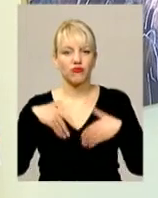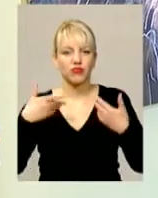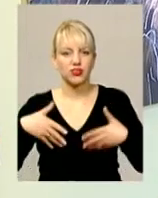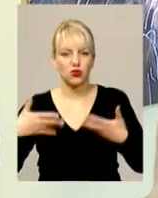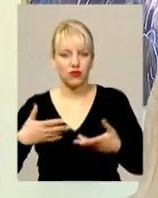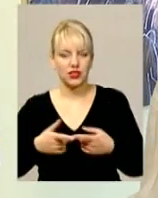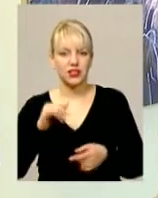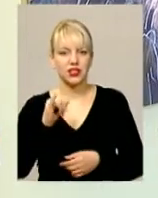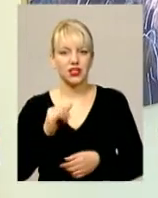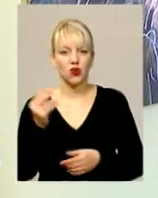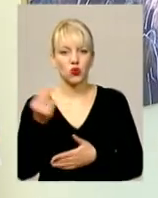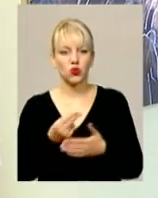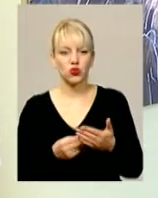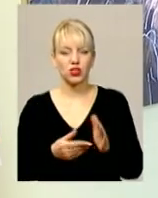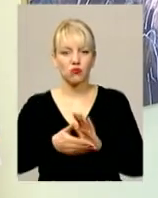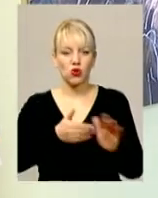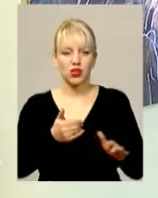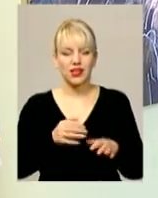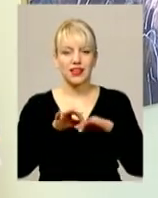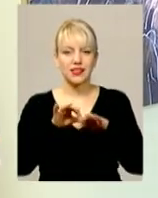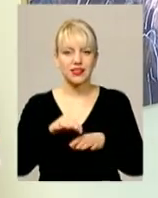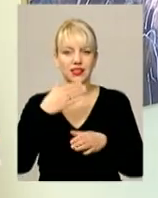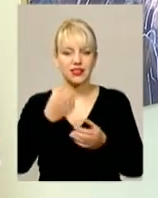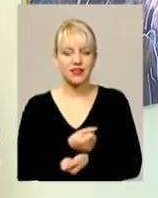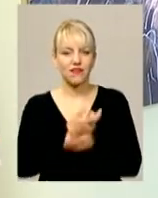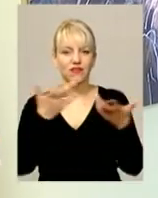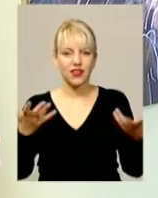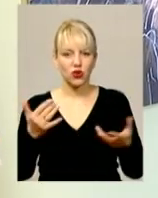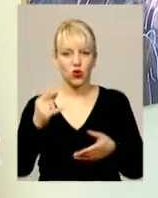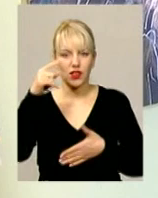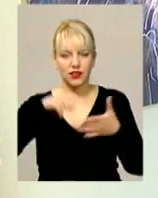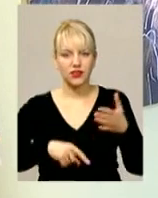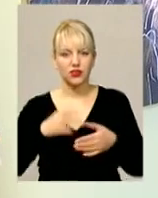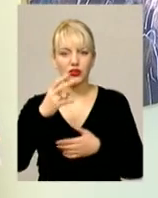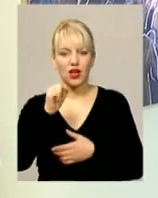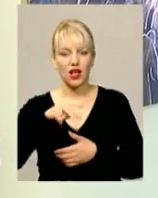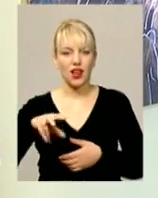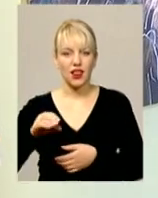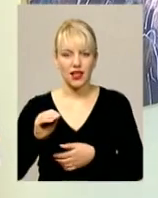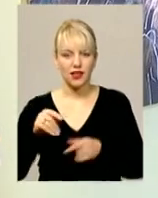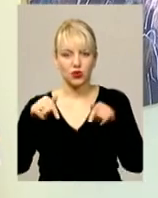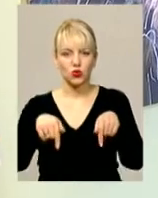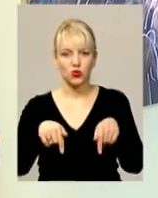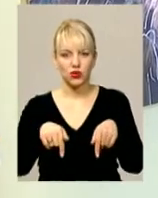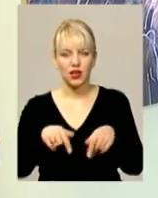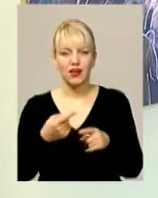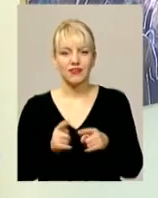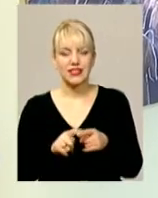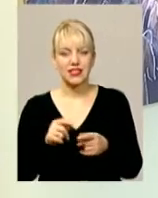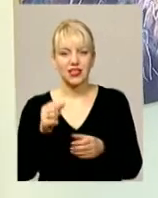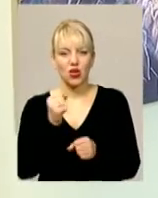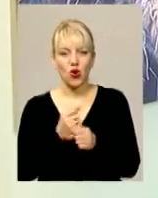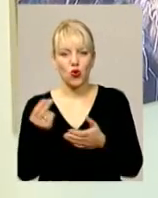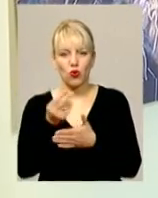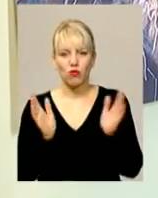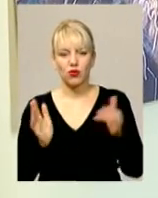Хоч художник покликаний нести світло і надію, але тут в цих роботах ми бачимо біль і